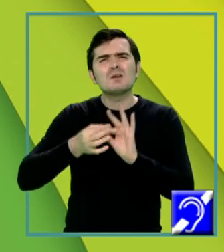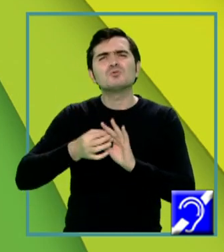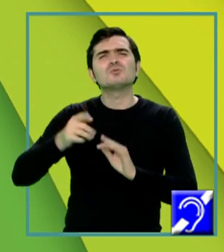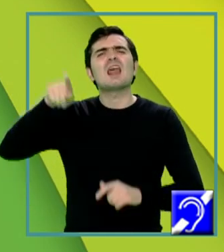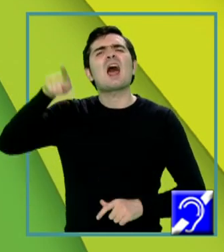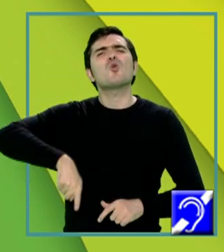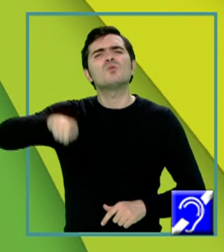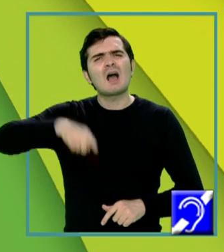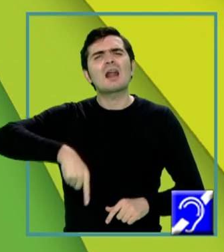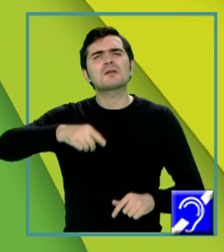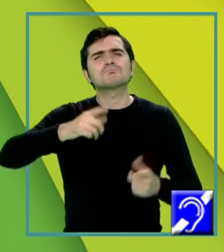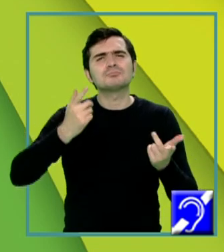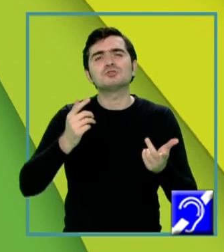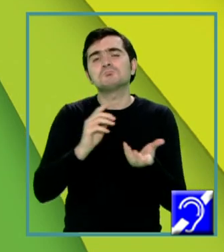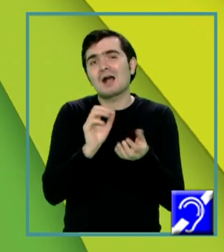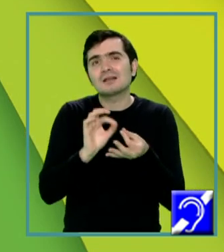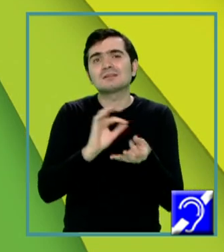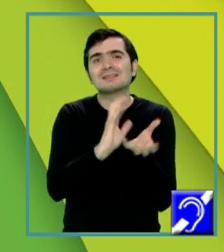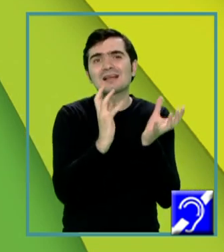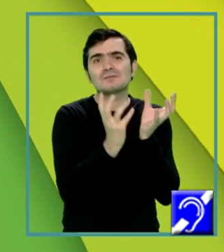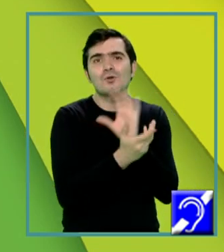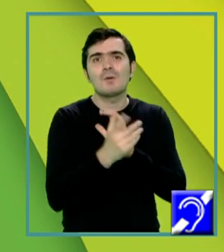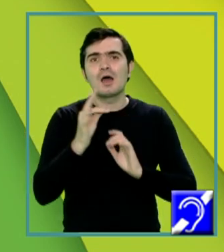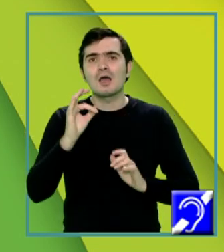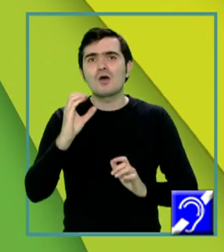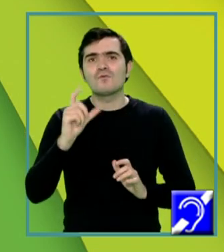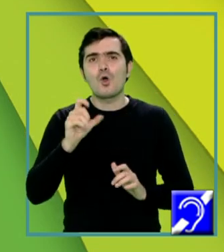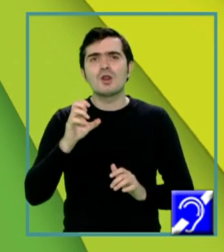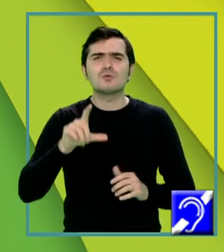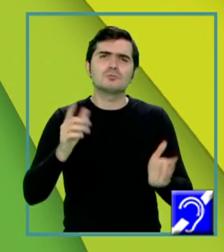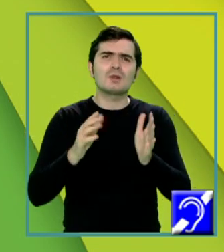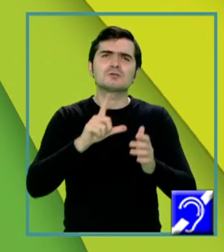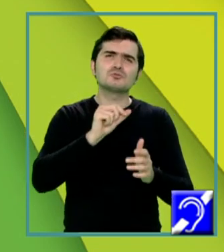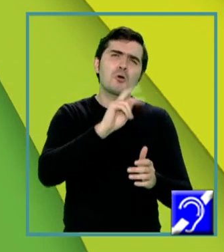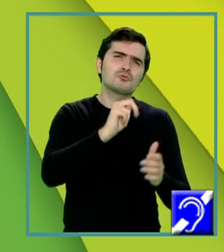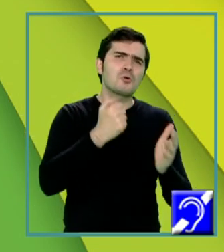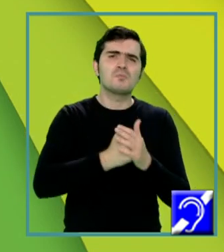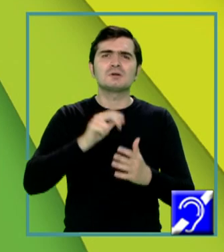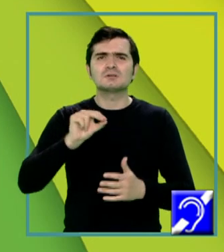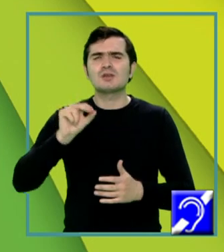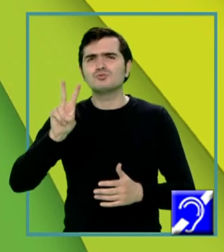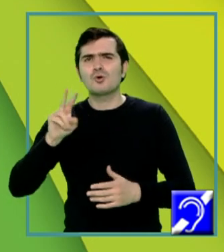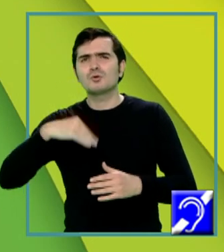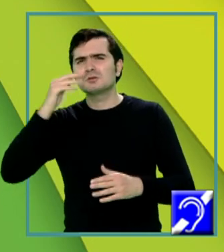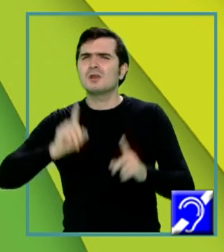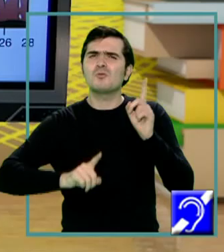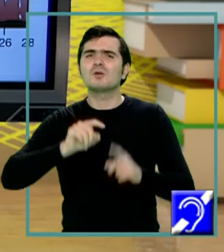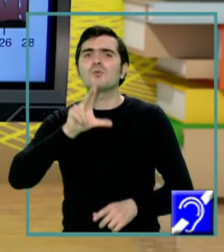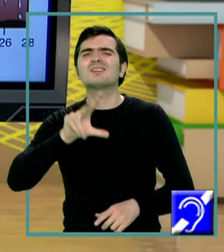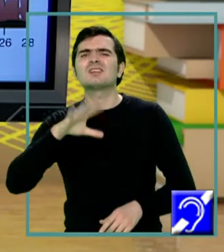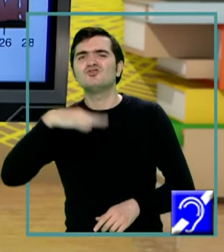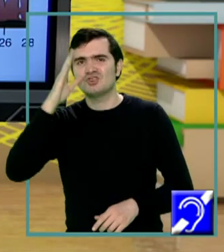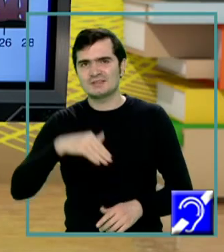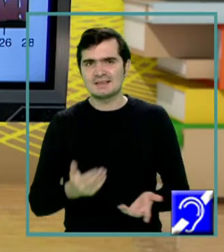aceea unui folicul durează între 28 și 32 de zile, uneori chiar 35 de zile. De aici acest cuvânt.